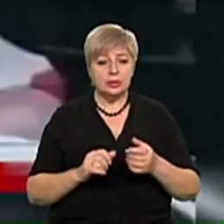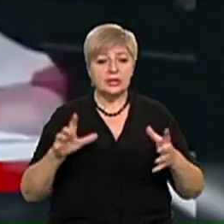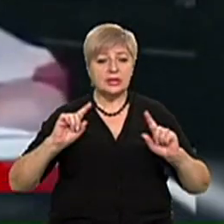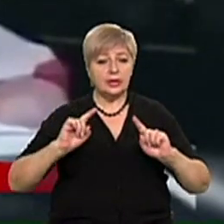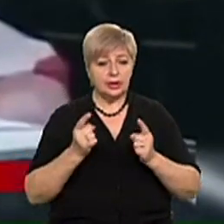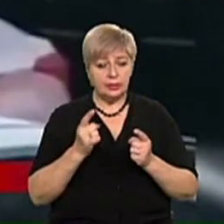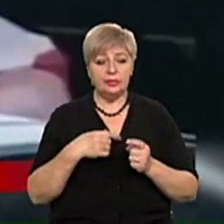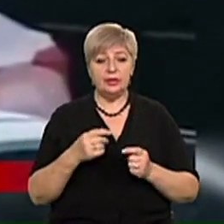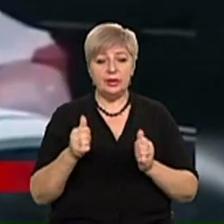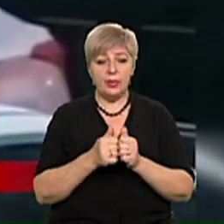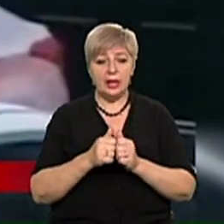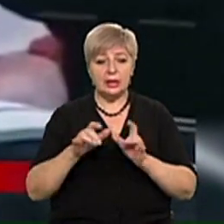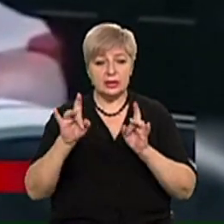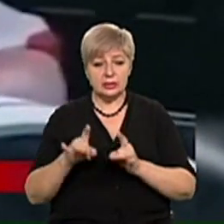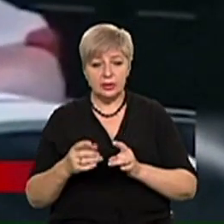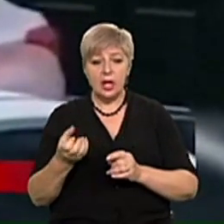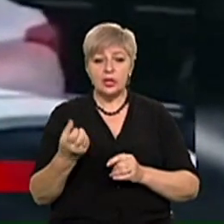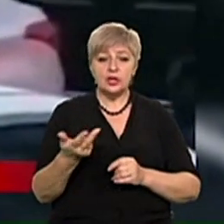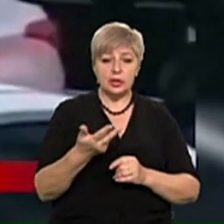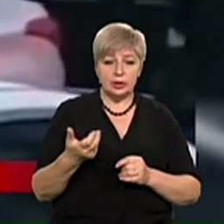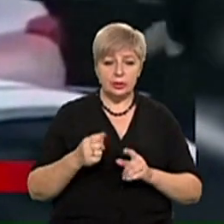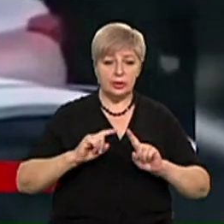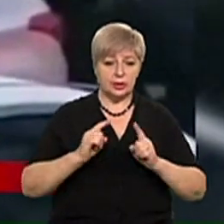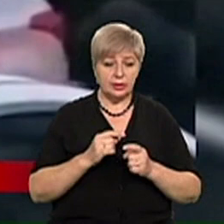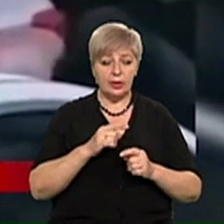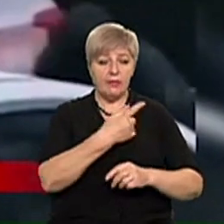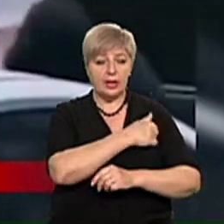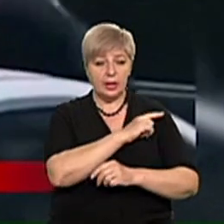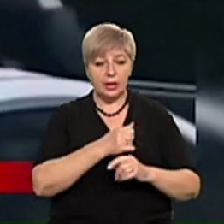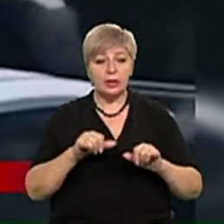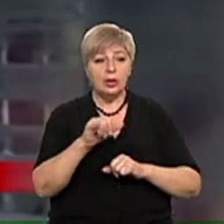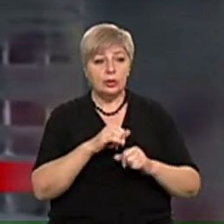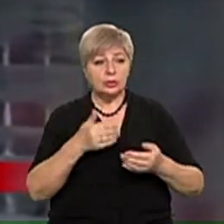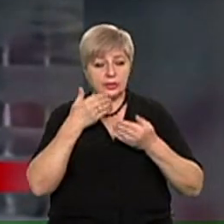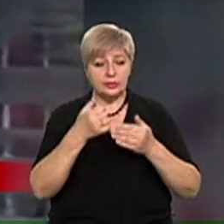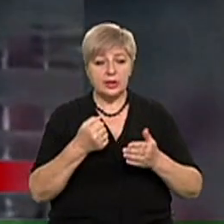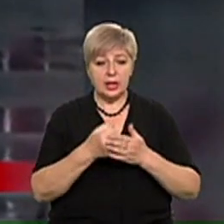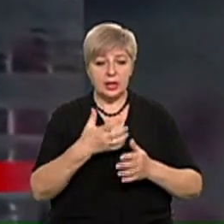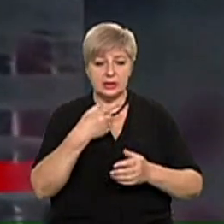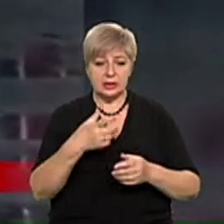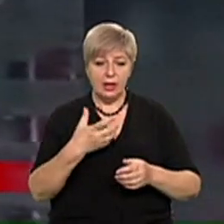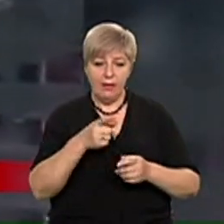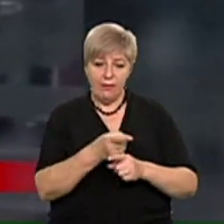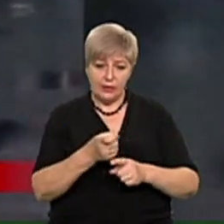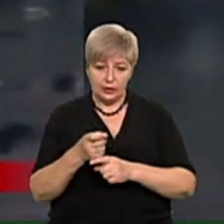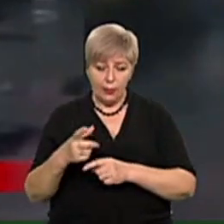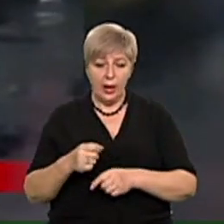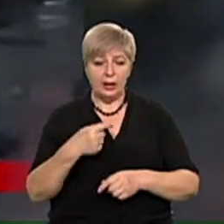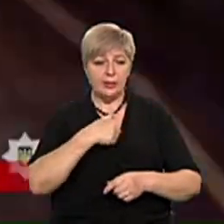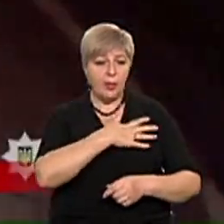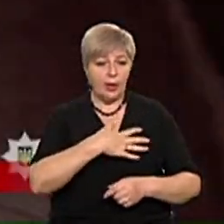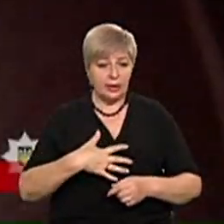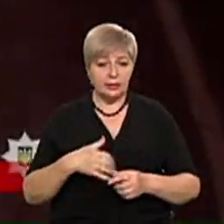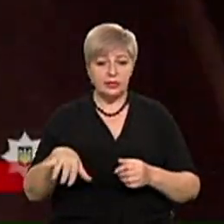поліція біля ресторану. Ще трьох взяли під варту в лікарні, куди вони звернулися із вогнепальними пораненнями. Усіх